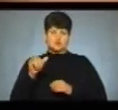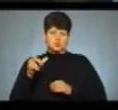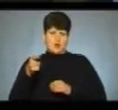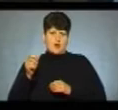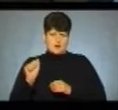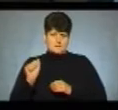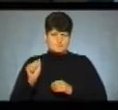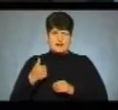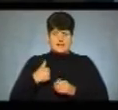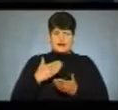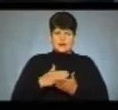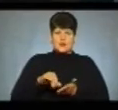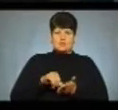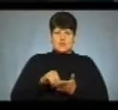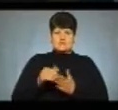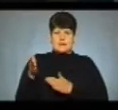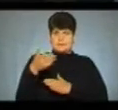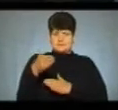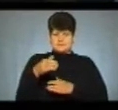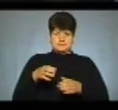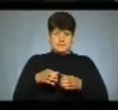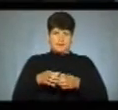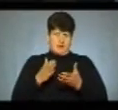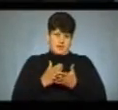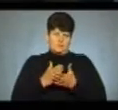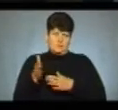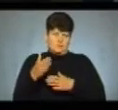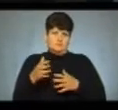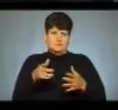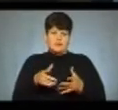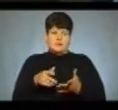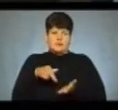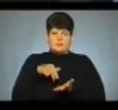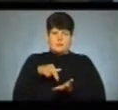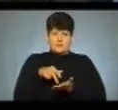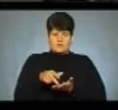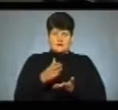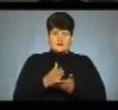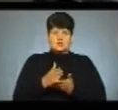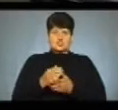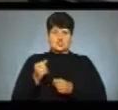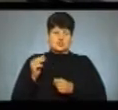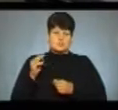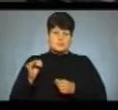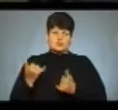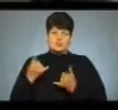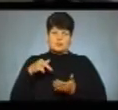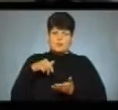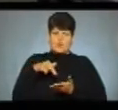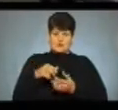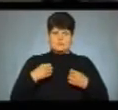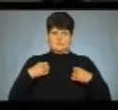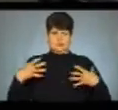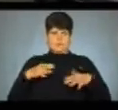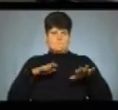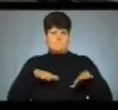Я учасником пропороносної групи, ми вносимо бойовий прапор. По-правильному має ходитися з шашкою. Сьогодні ми будемо проходитися урочистим